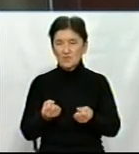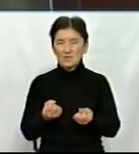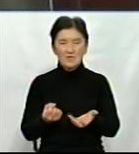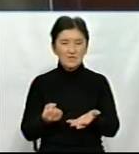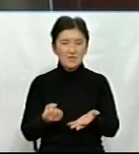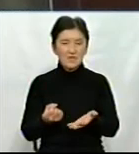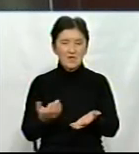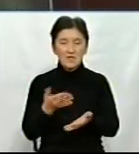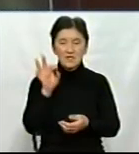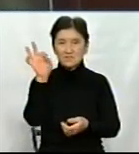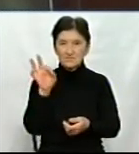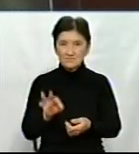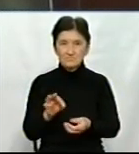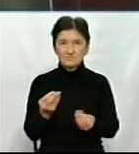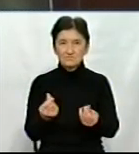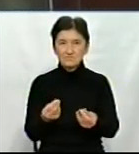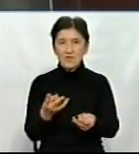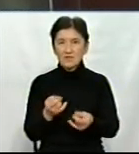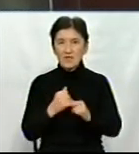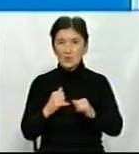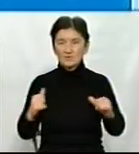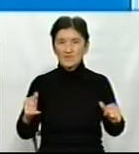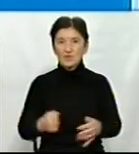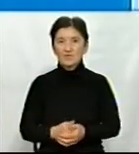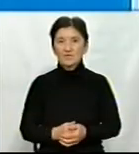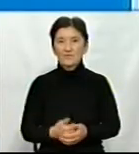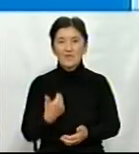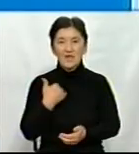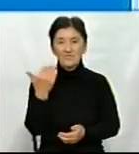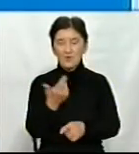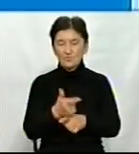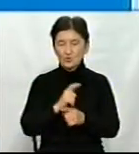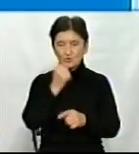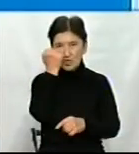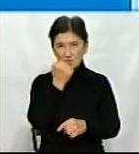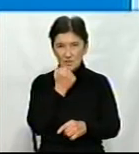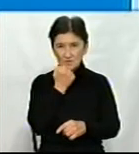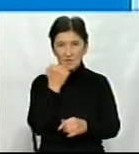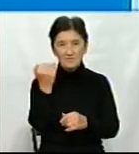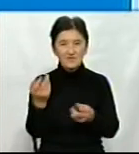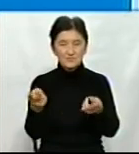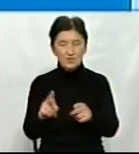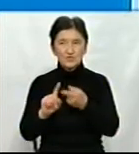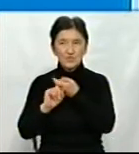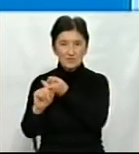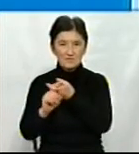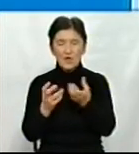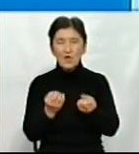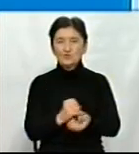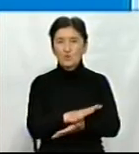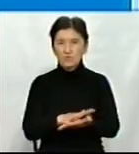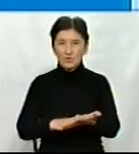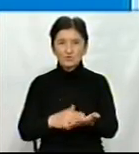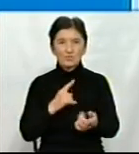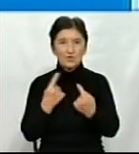невеликі відсоток для розвитку свого виробництва. Пані Марія, я дуже вам дякую. Ви залишаєтесь на зв'язку з нами. Ми ще продовжуємо з вами